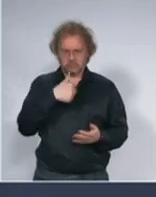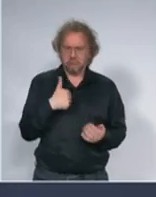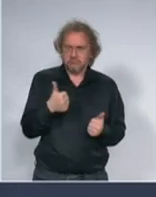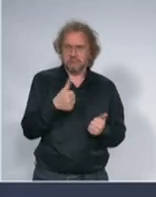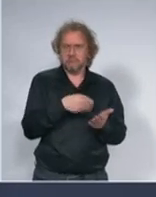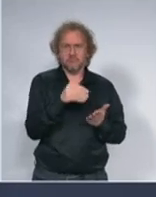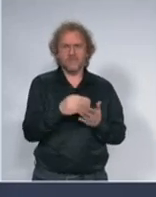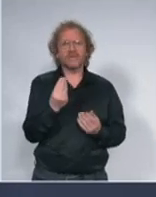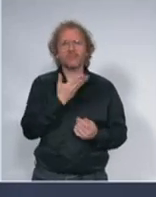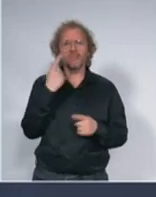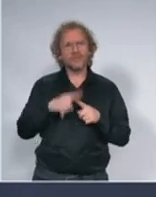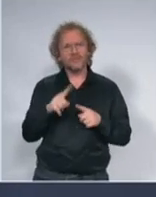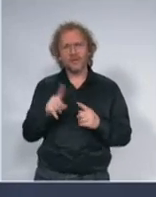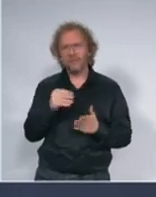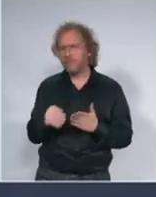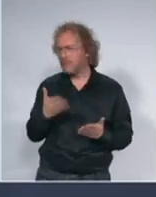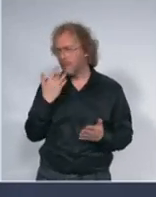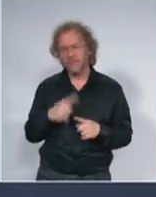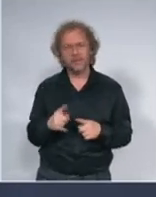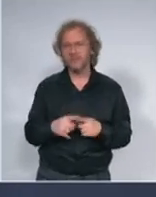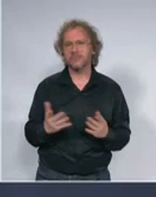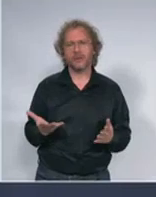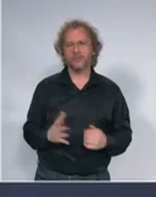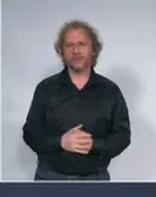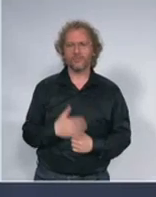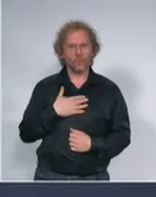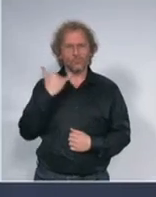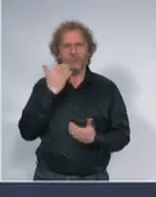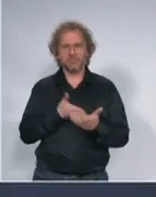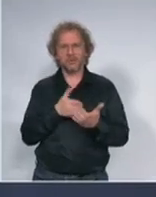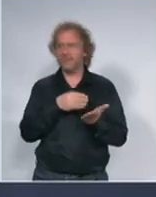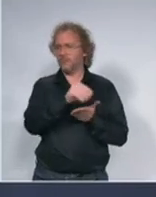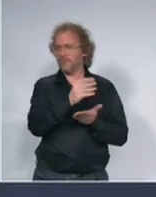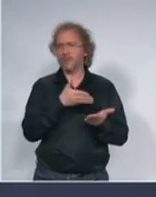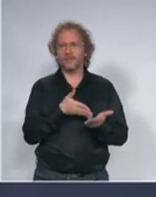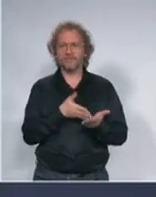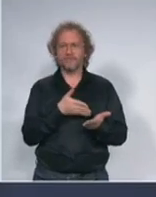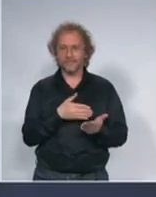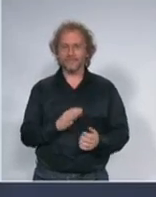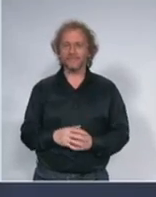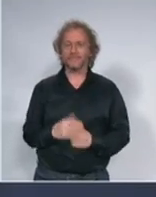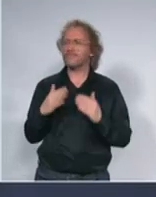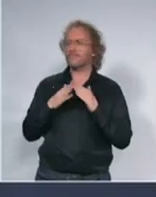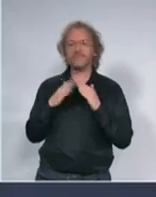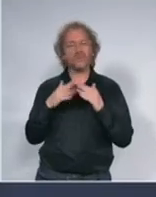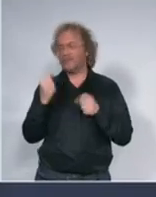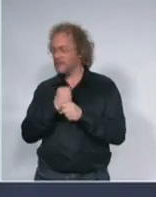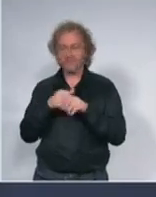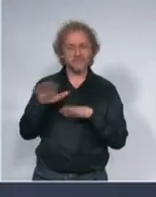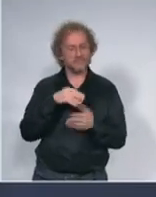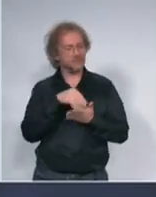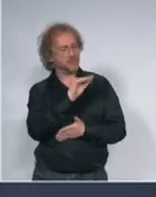marti ili april kada mogu da ga plati mobilnim telefonom ili od kuće ili iz kancelarije dakle zaista bi bilo besmisleno